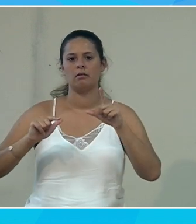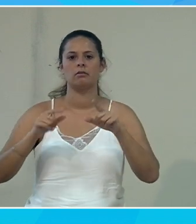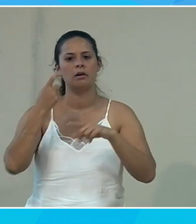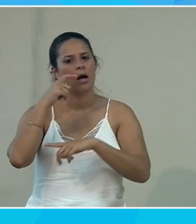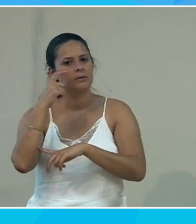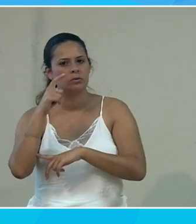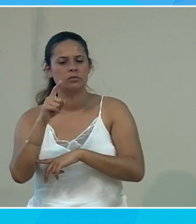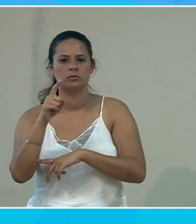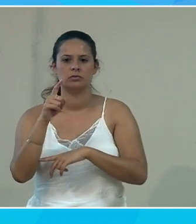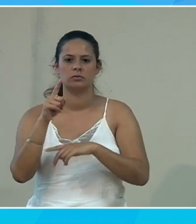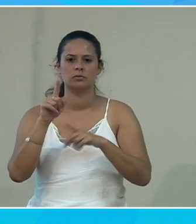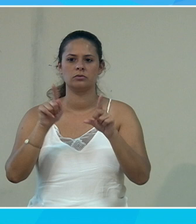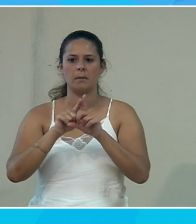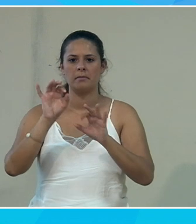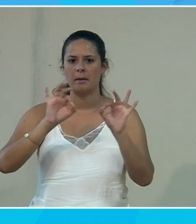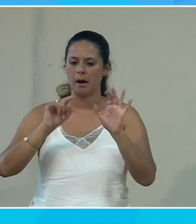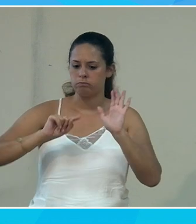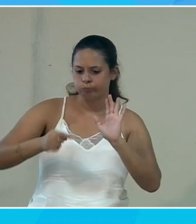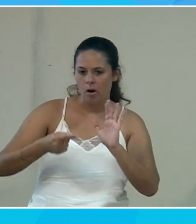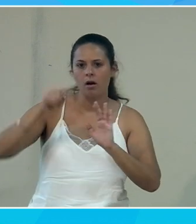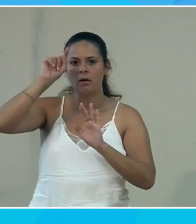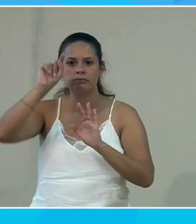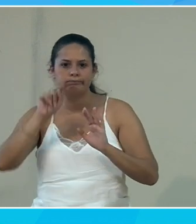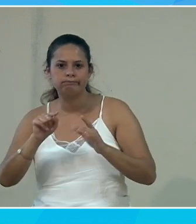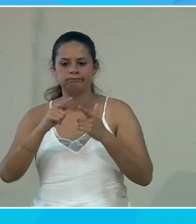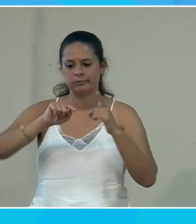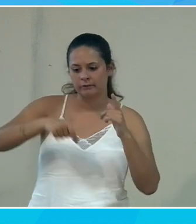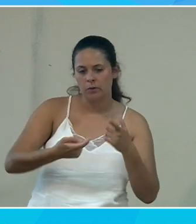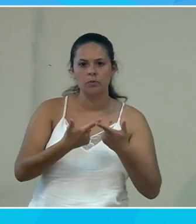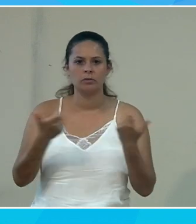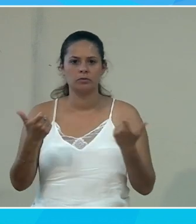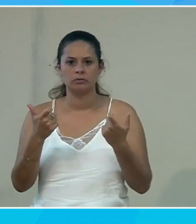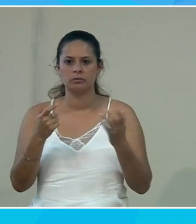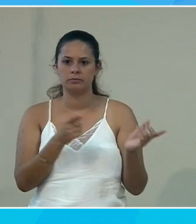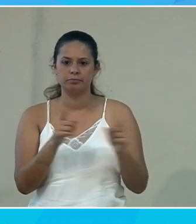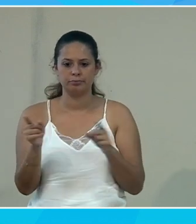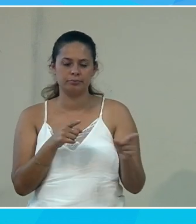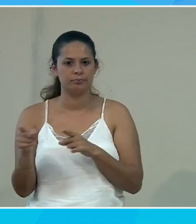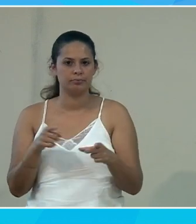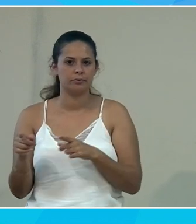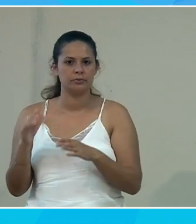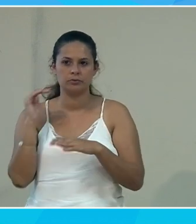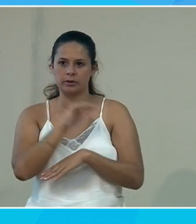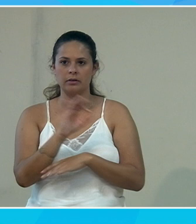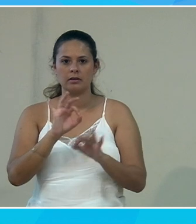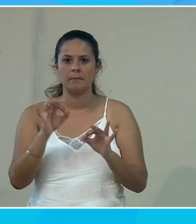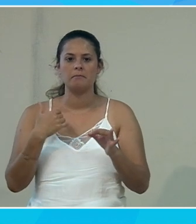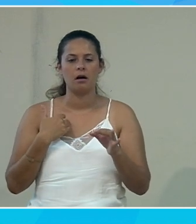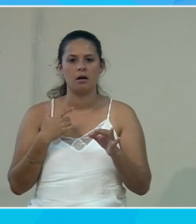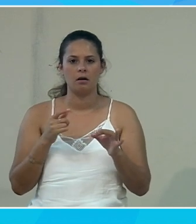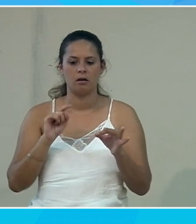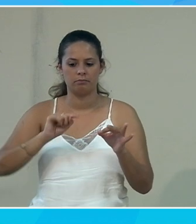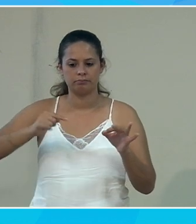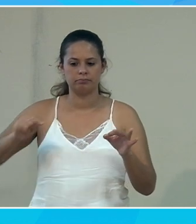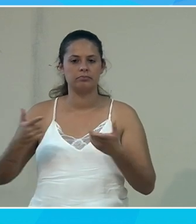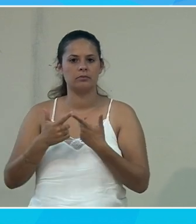vous apercevez que je n'ai pas mis de ponctuation. Donc, tout a été fait au kilomètre, je ne suis pas fatigué à faire de la ponctuation. Si